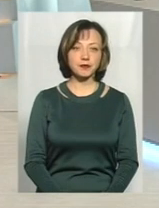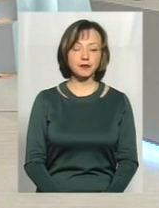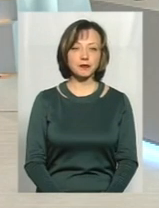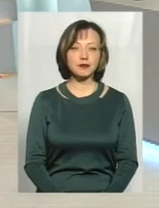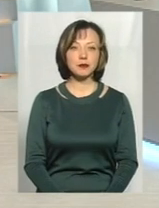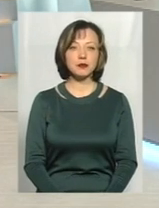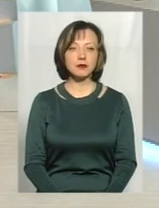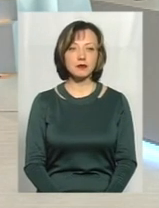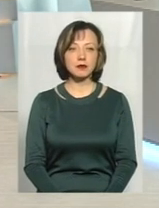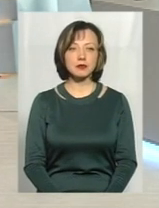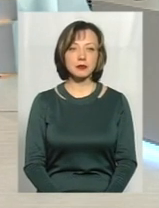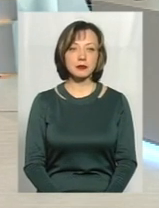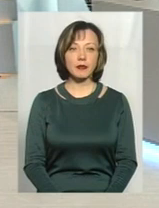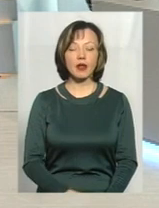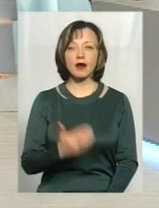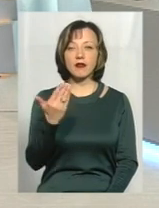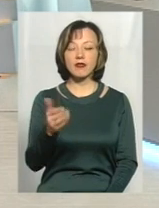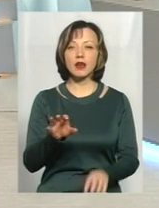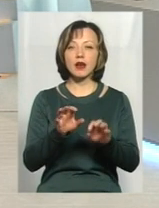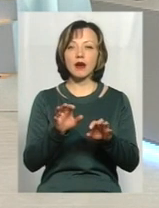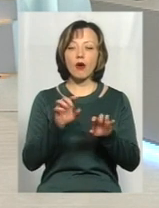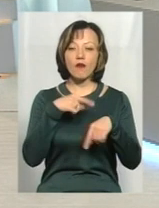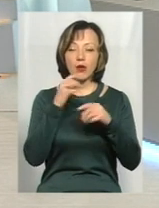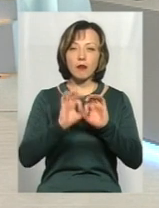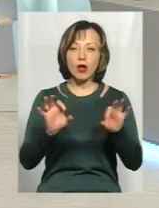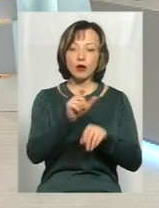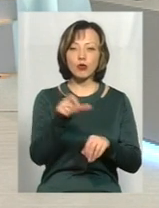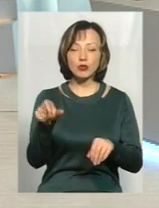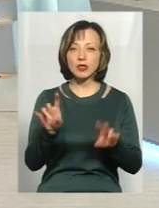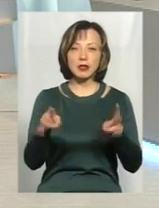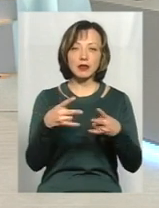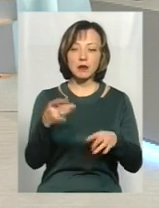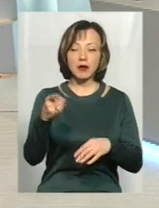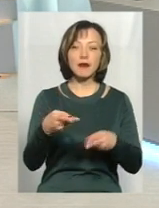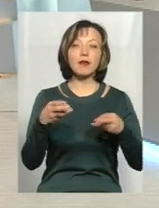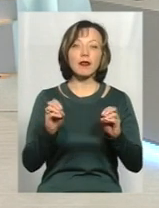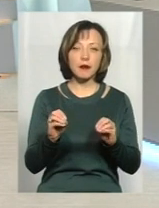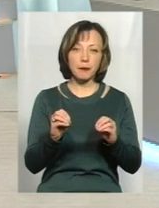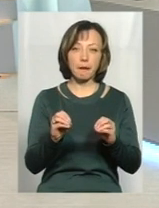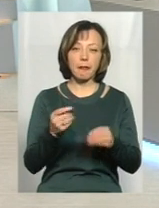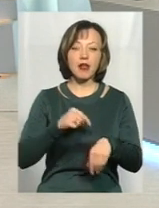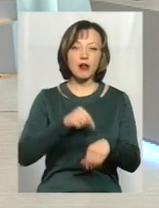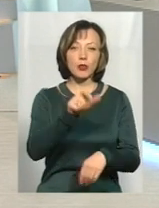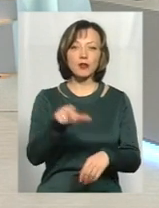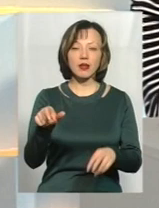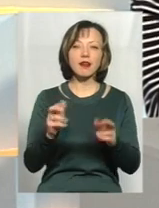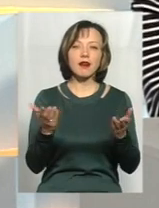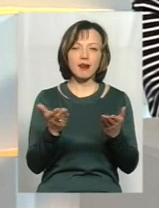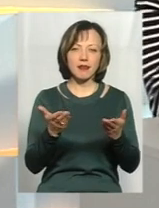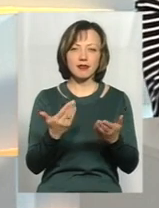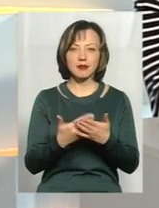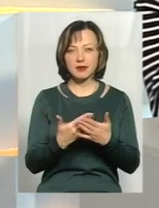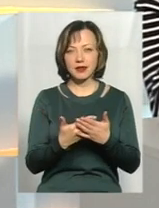От ви говорили, що пояснюєте людям, де не ставити або як ставити автомобіль. Одні цікави, яка реакція людей на це? Ну, коли там